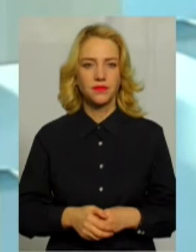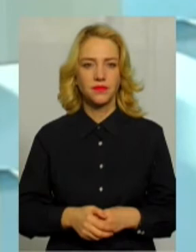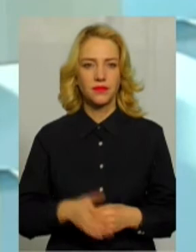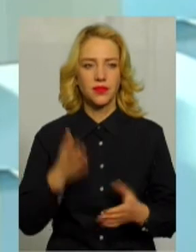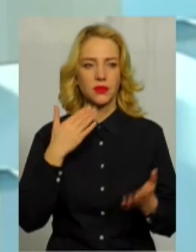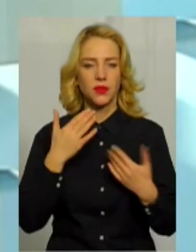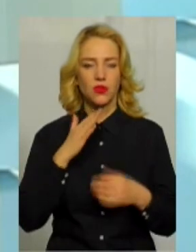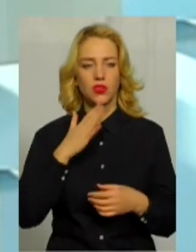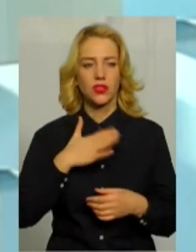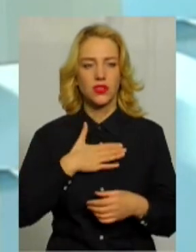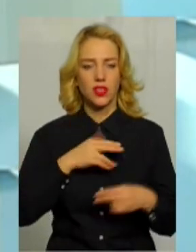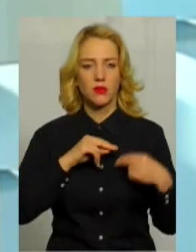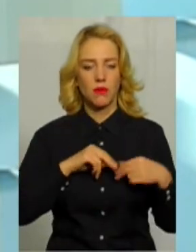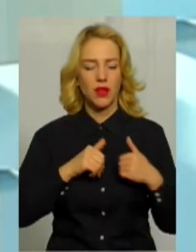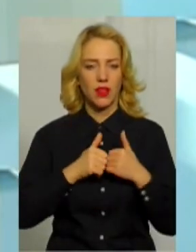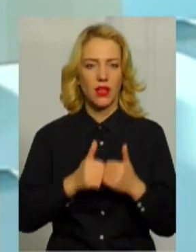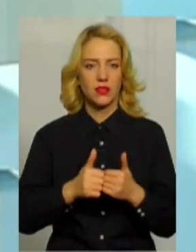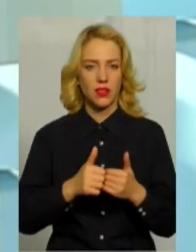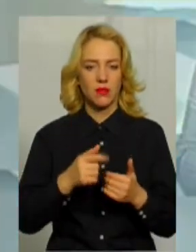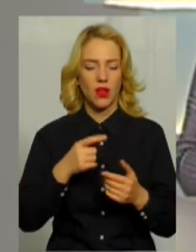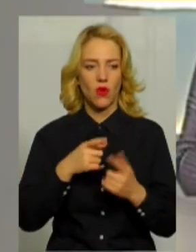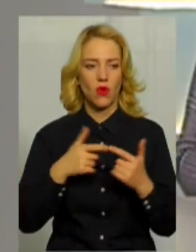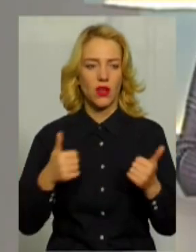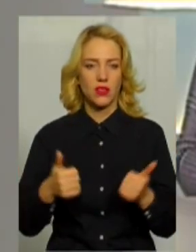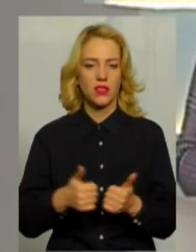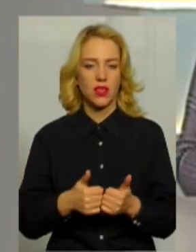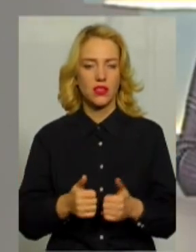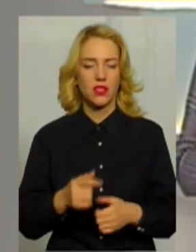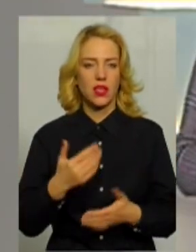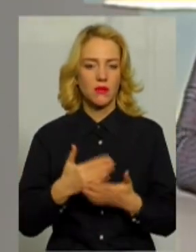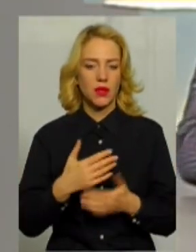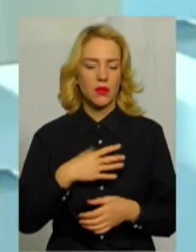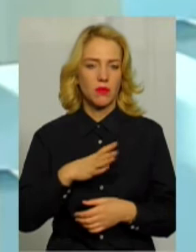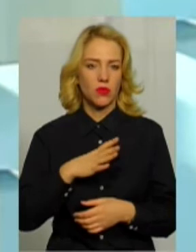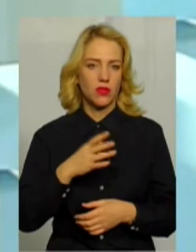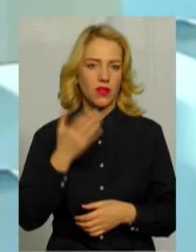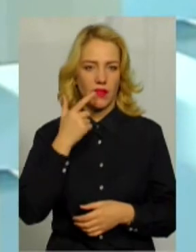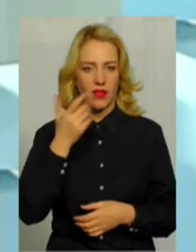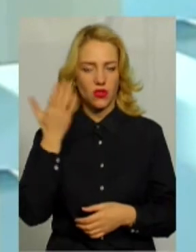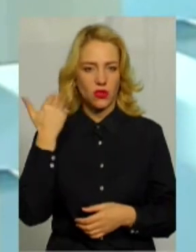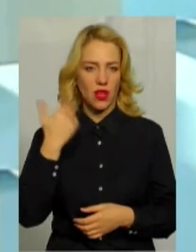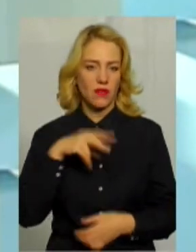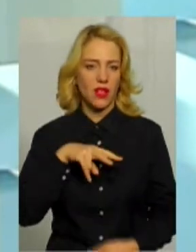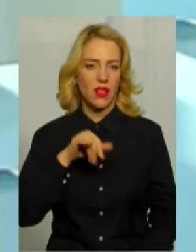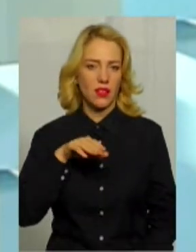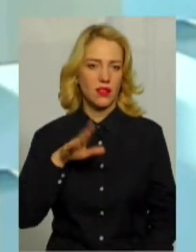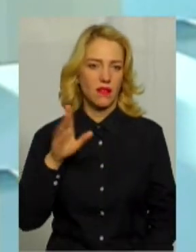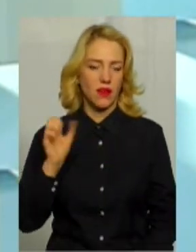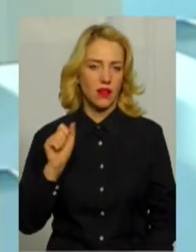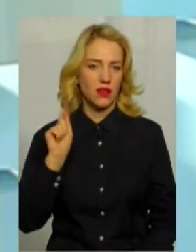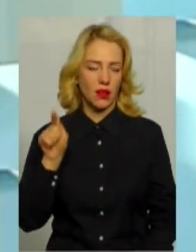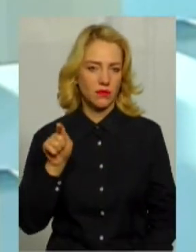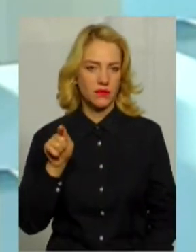спілкуючись з нашими партнерськими організаціями, зокрема в Литві нещодавно я мала можливість бути, ми знаємо, що там є